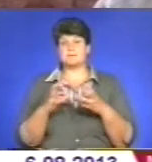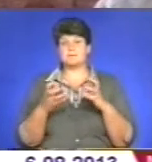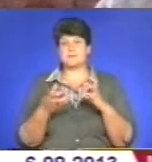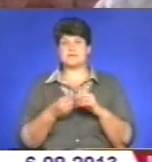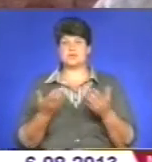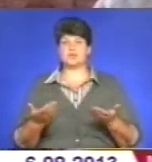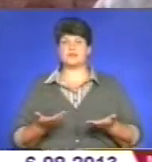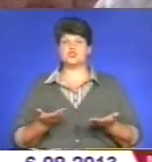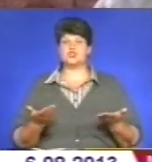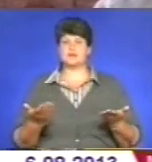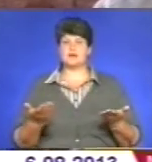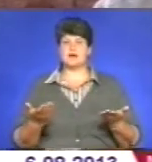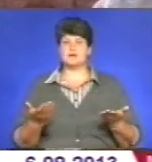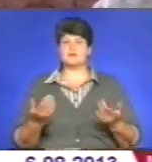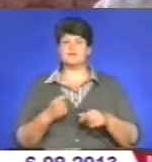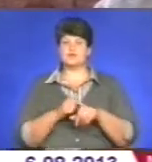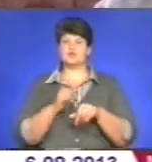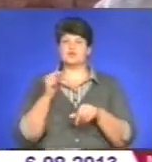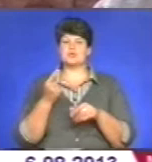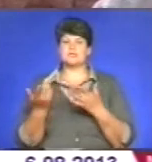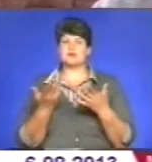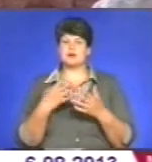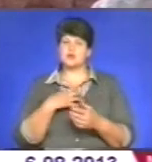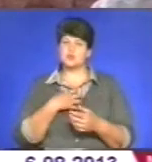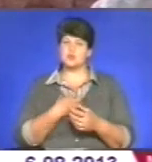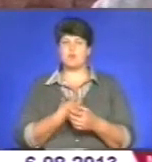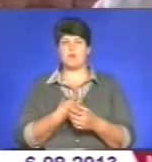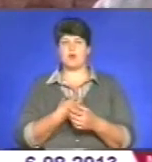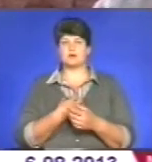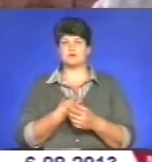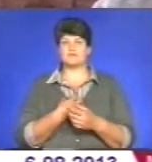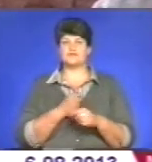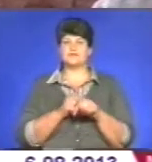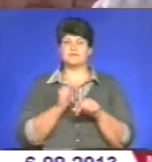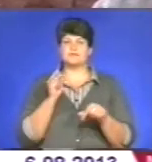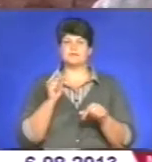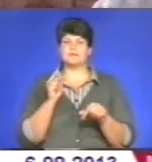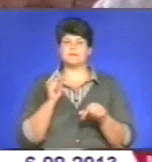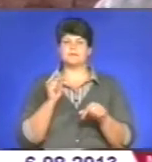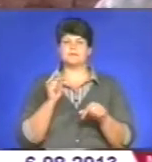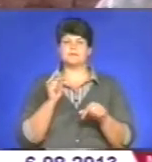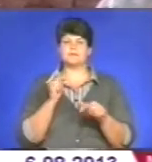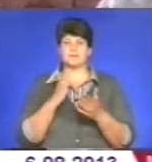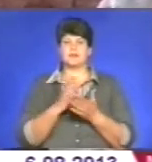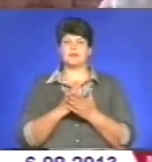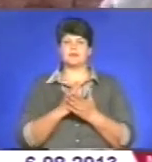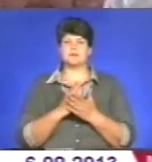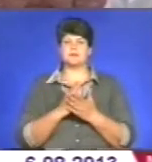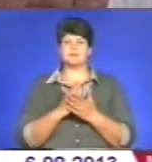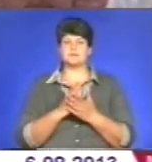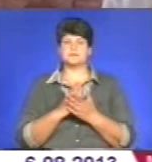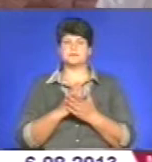життя. Чується така якась журба. Чується, є тут такі